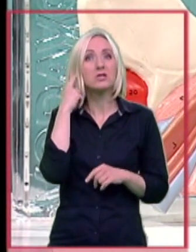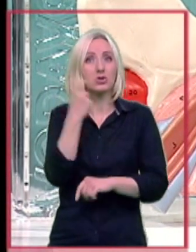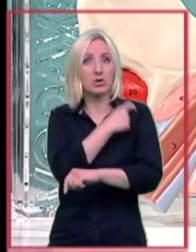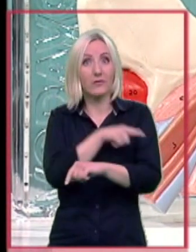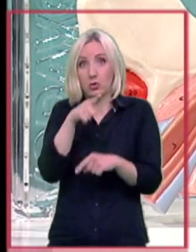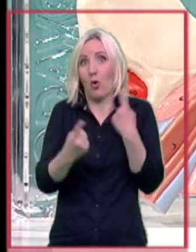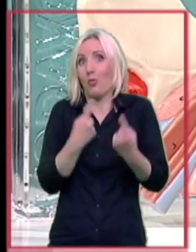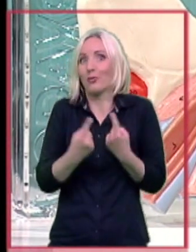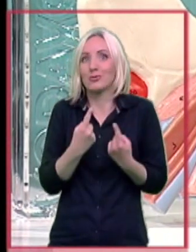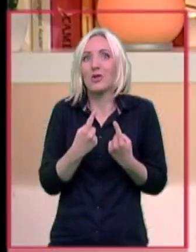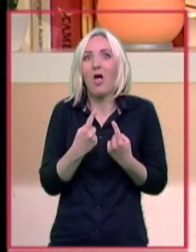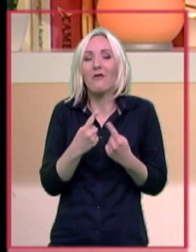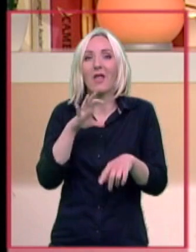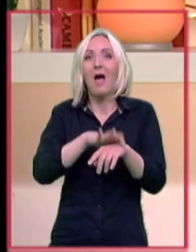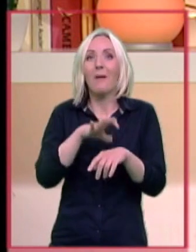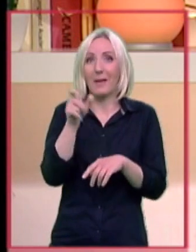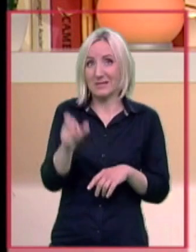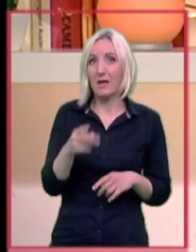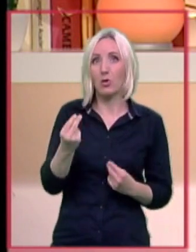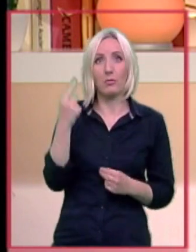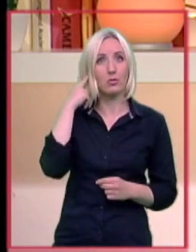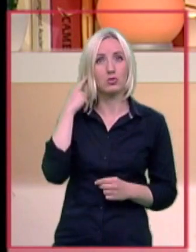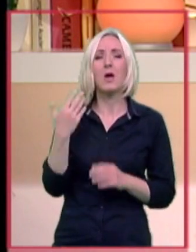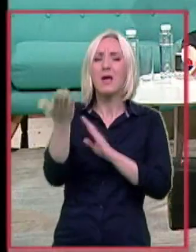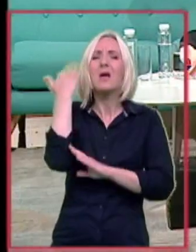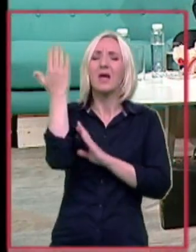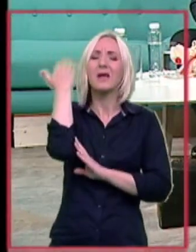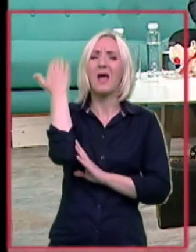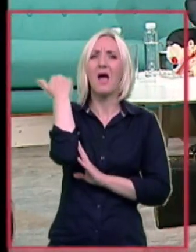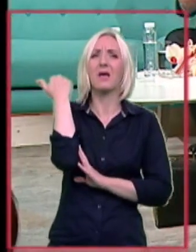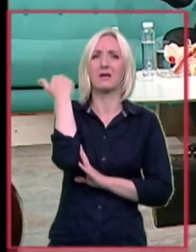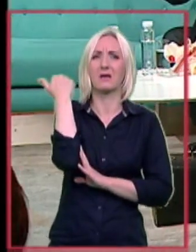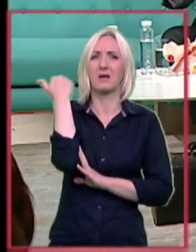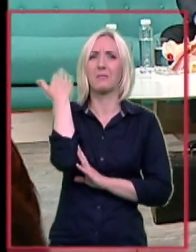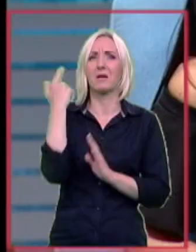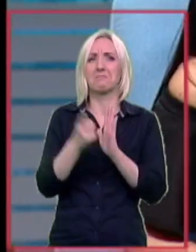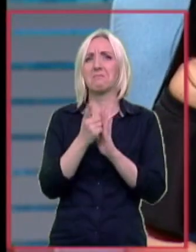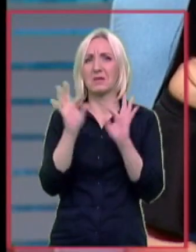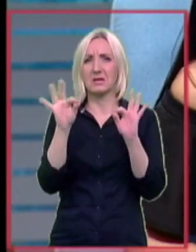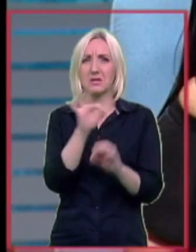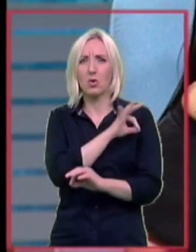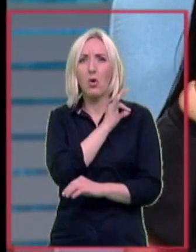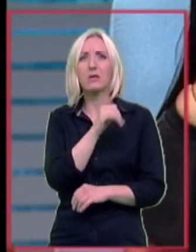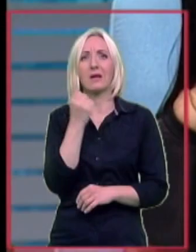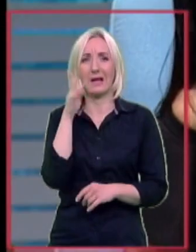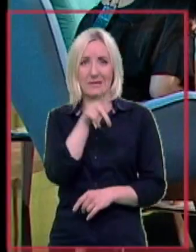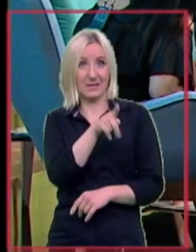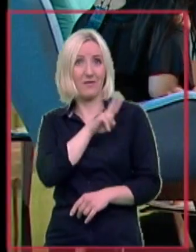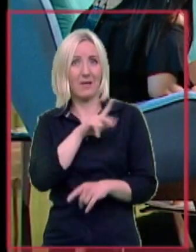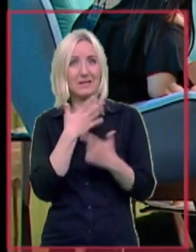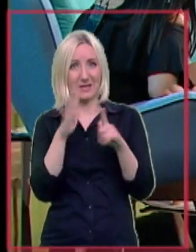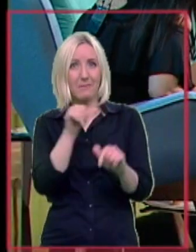je sve uslo da bi pacijent dobro čuo. I ranije, baš u vreme, pre deset godina, kad ste imali sedamnaest godina,